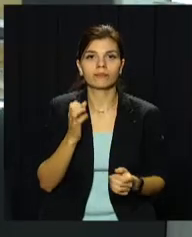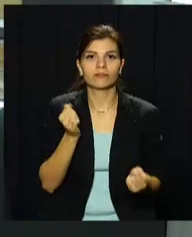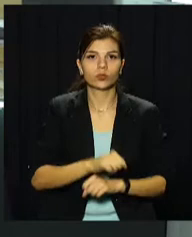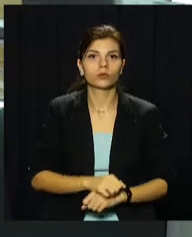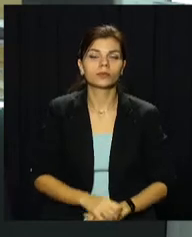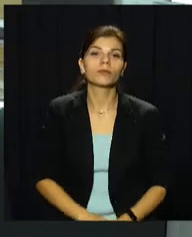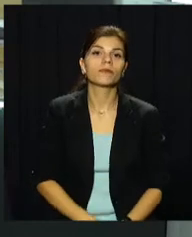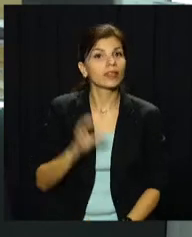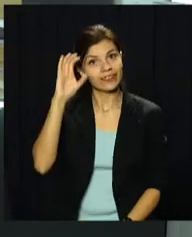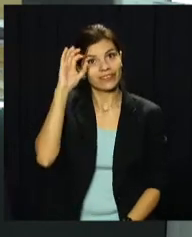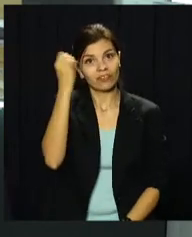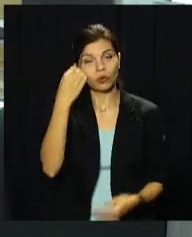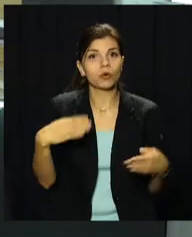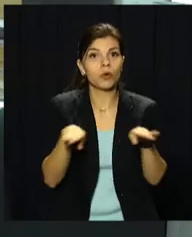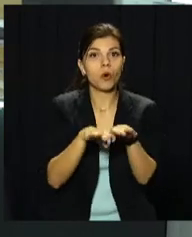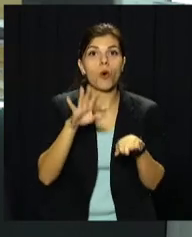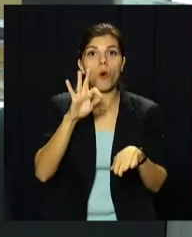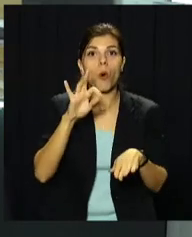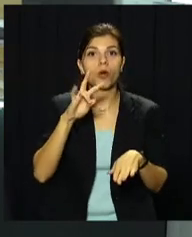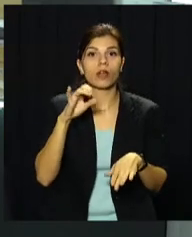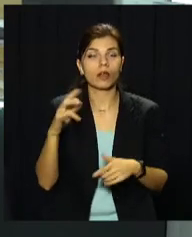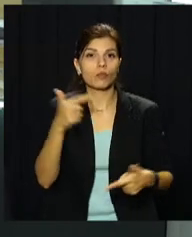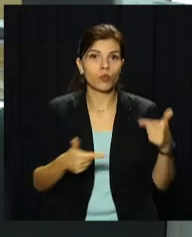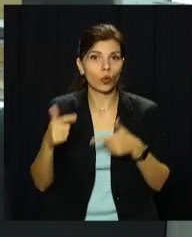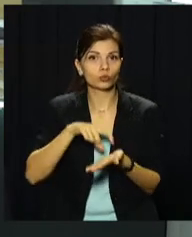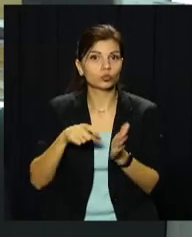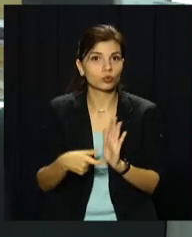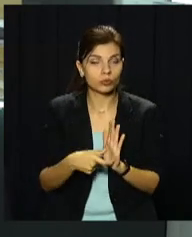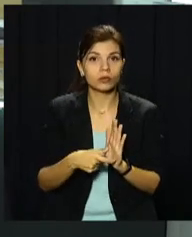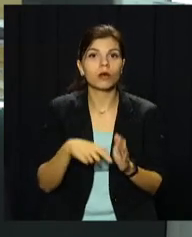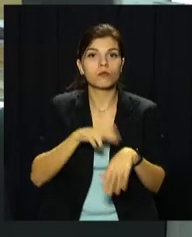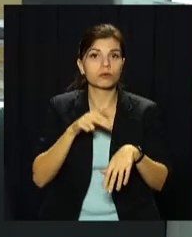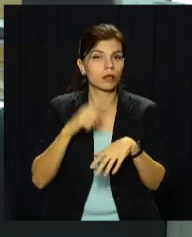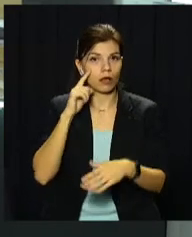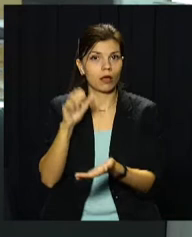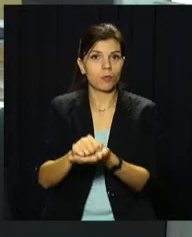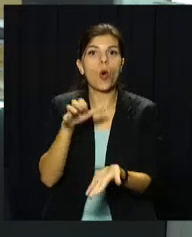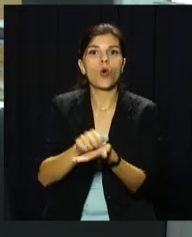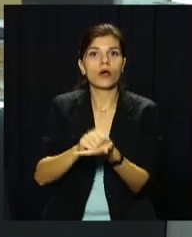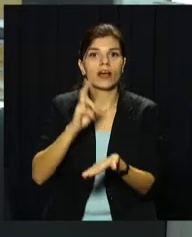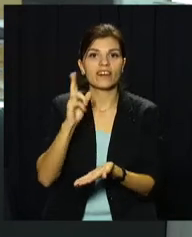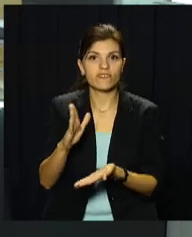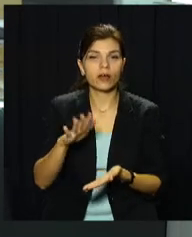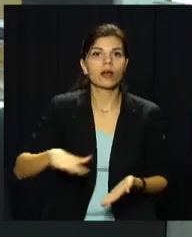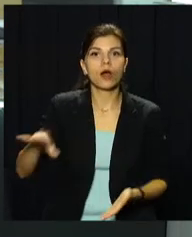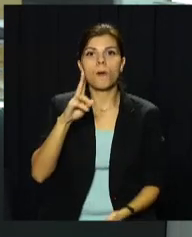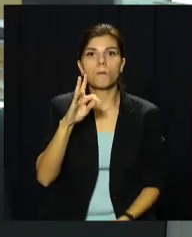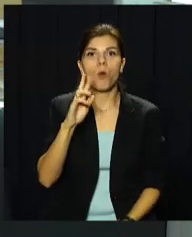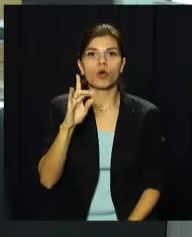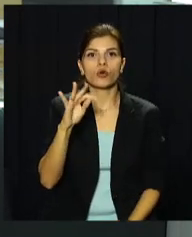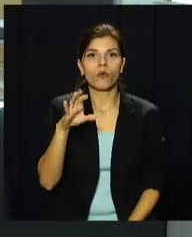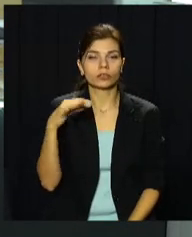В Кривому Розі закрили онлайн-порно-студію. Поліцейські виявили її в орендованій квартирі Покровського району.